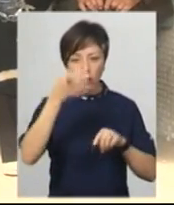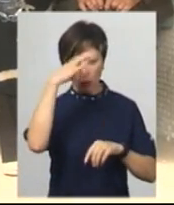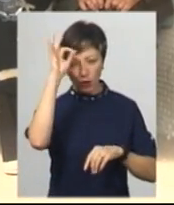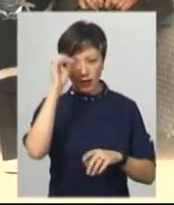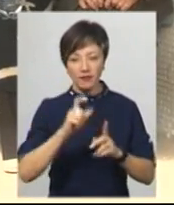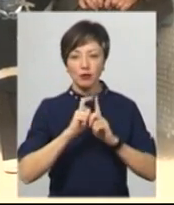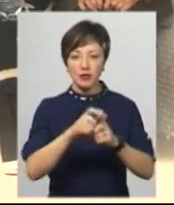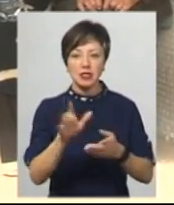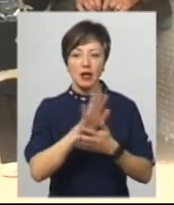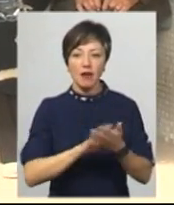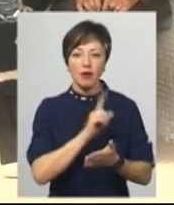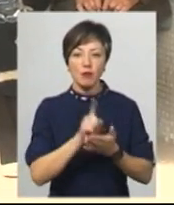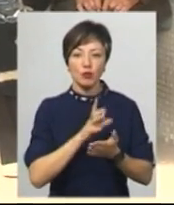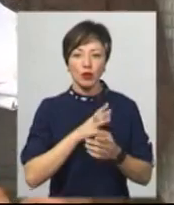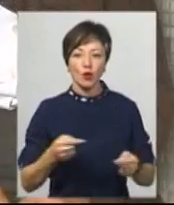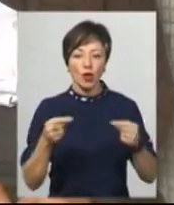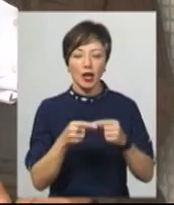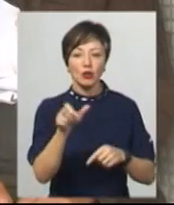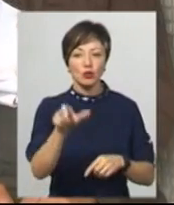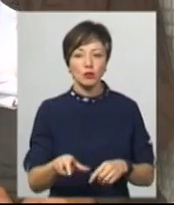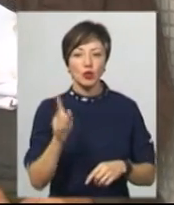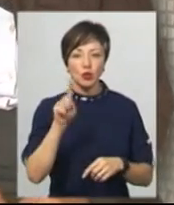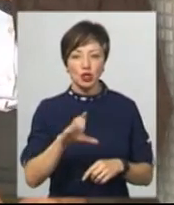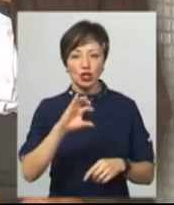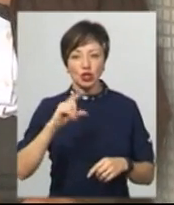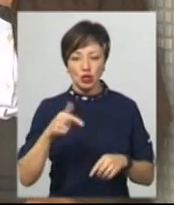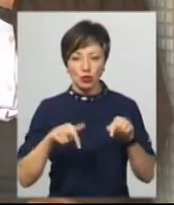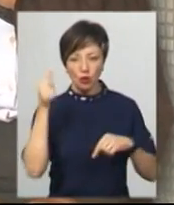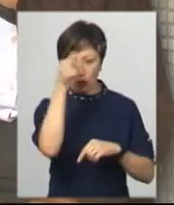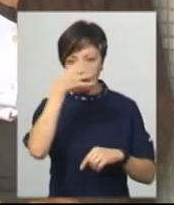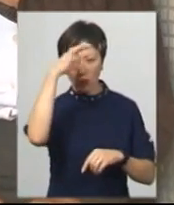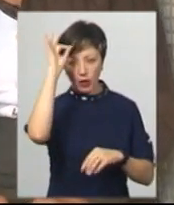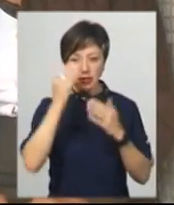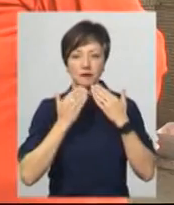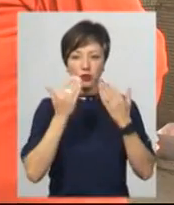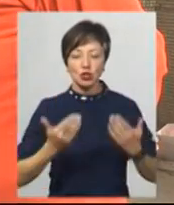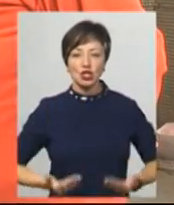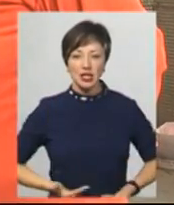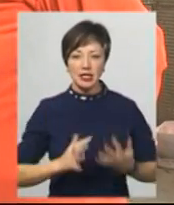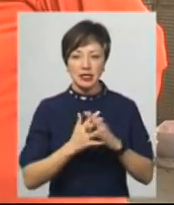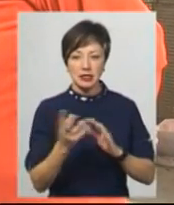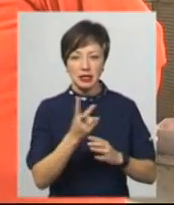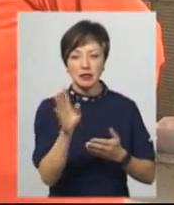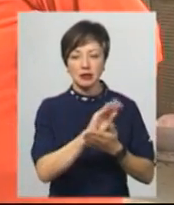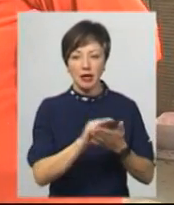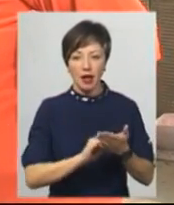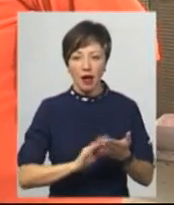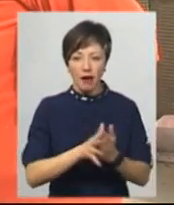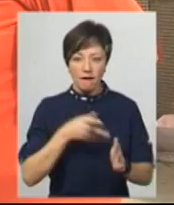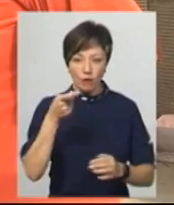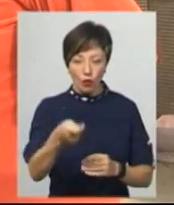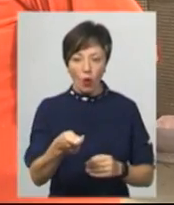де їм відповіли, заява має бути від конкретної особи. Тоді, в січні цього року, до поліції звернулися жителі цих сіл, написали заяву на